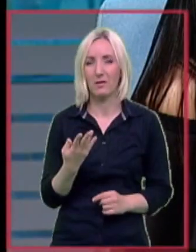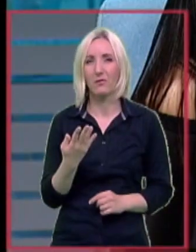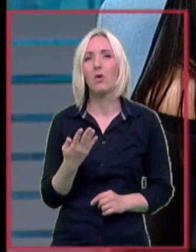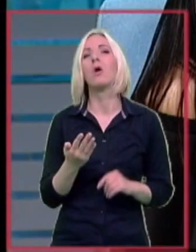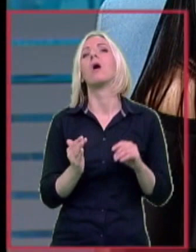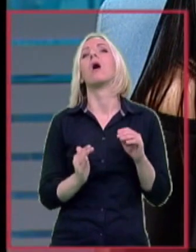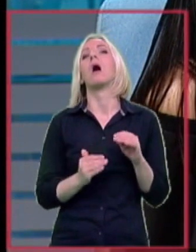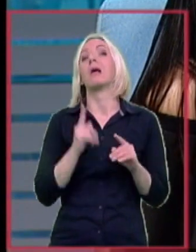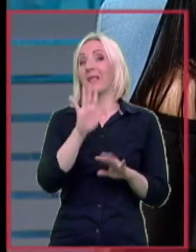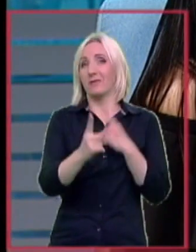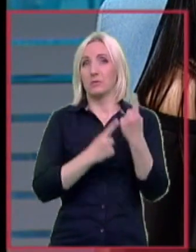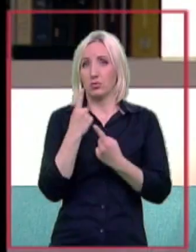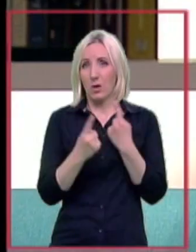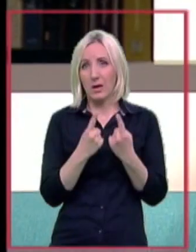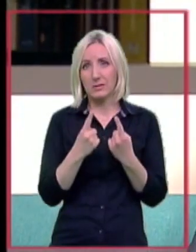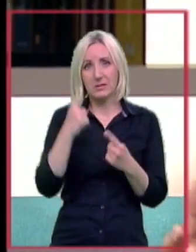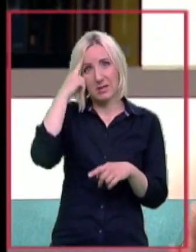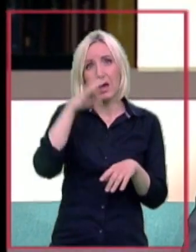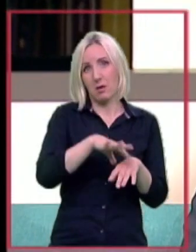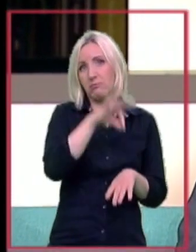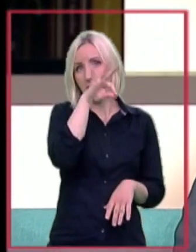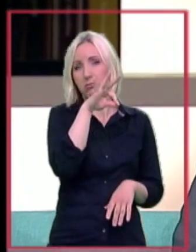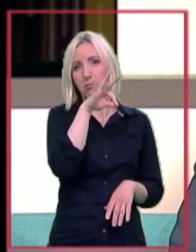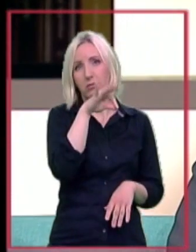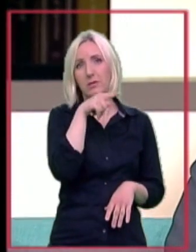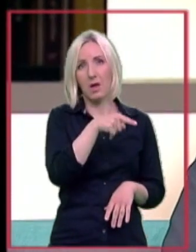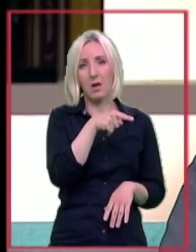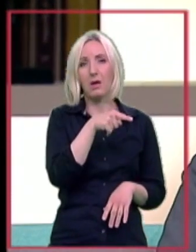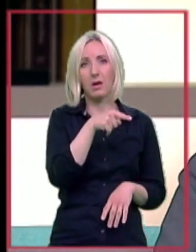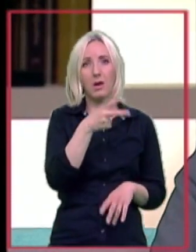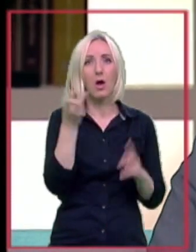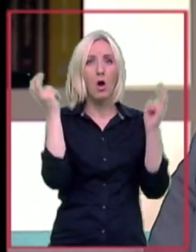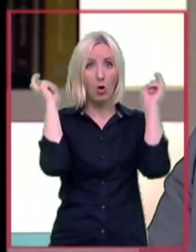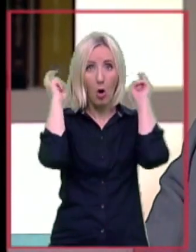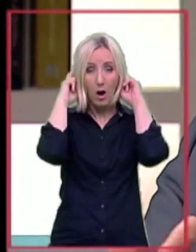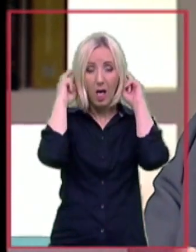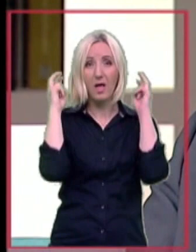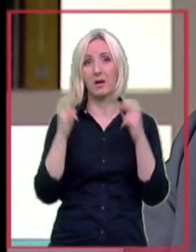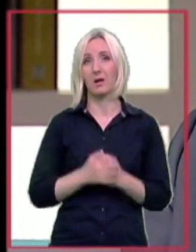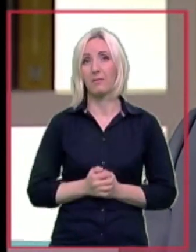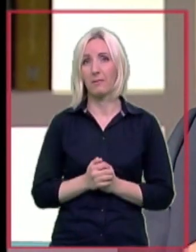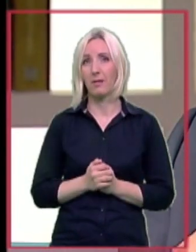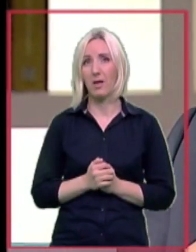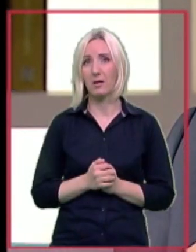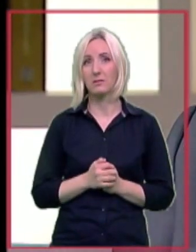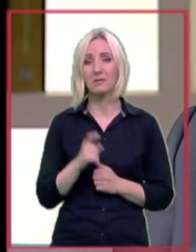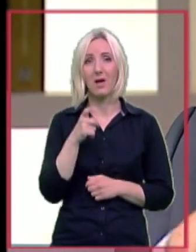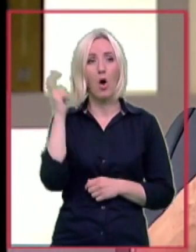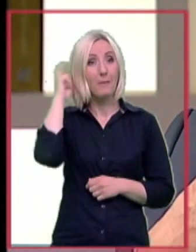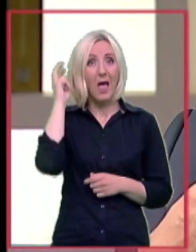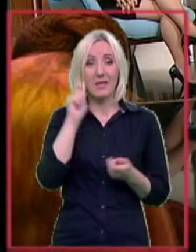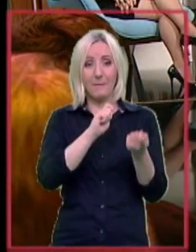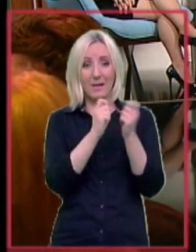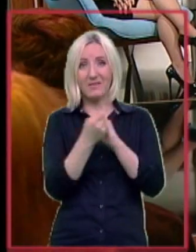takvim situacijama izmišljeni, na jednom su otkriveni i urađeni je kohlearni implant koji sada pretvara direktno te